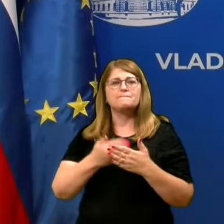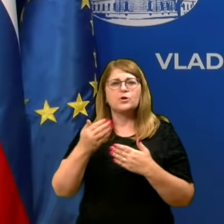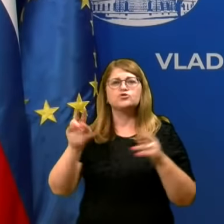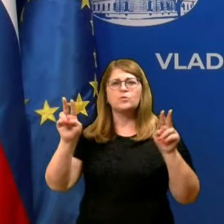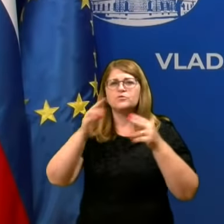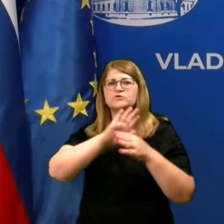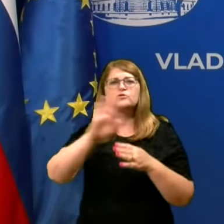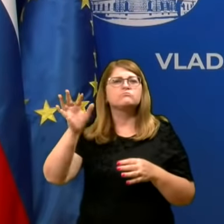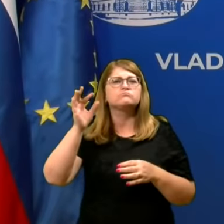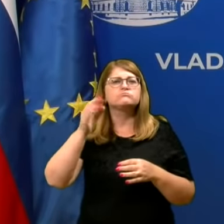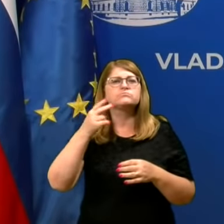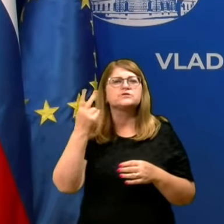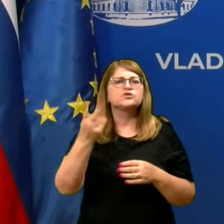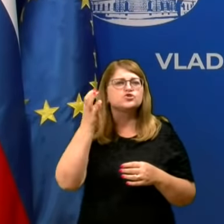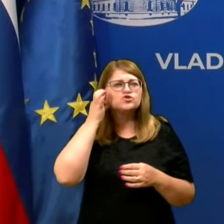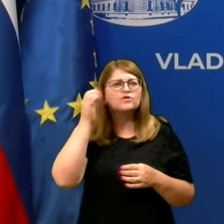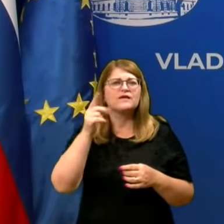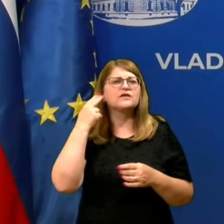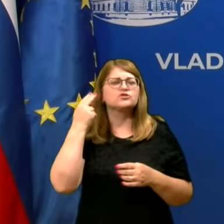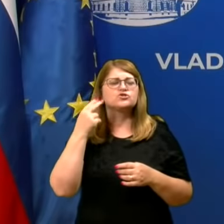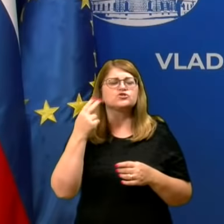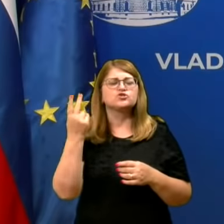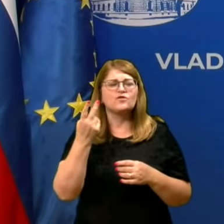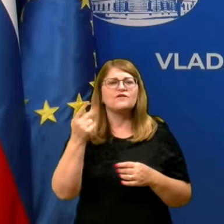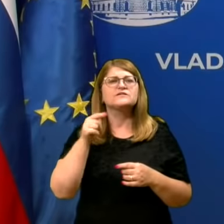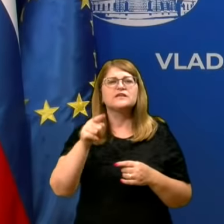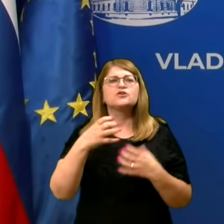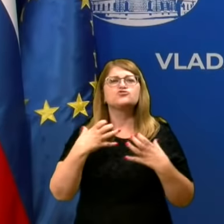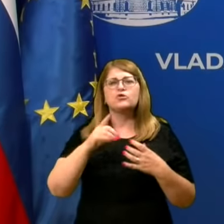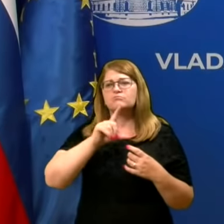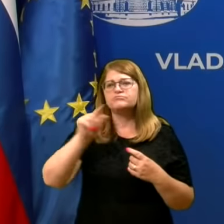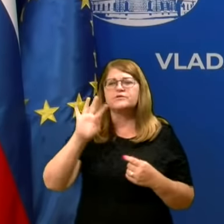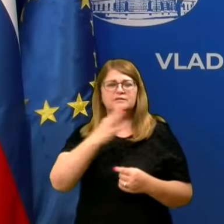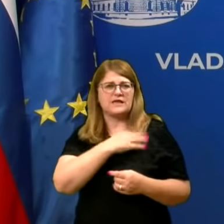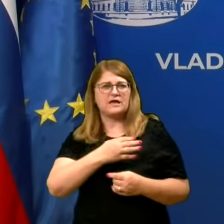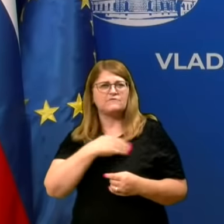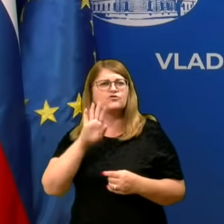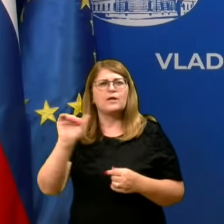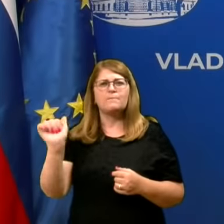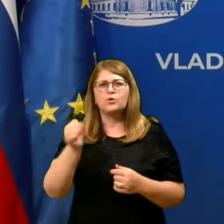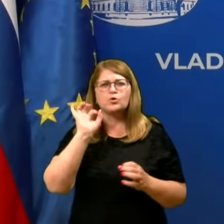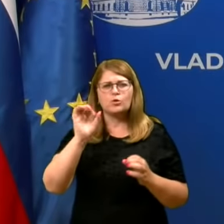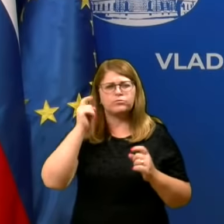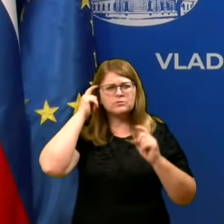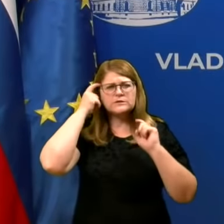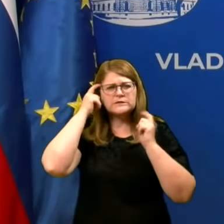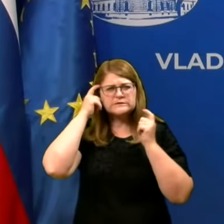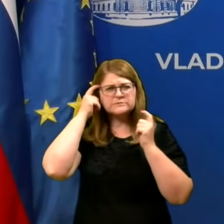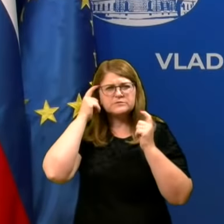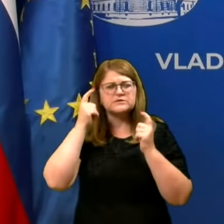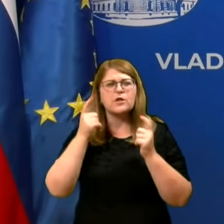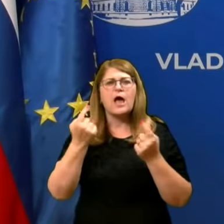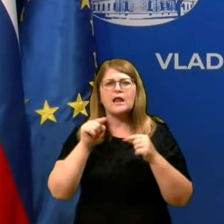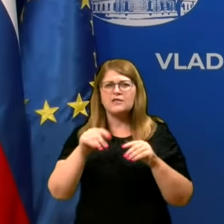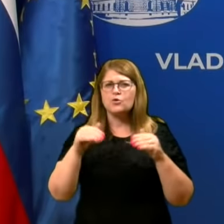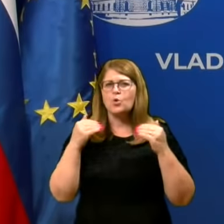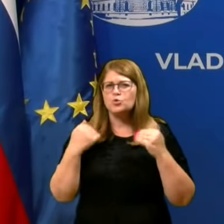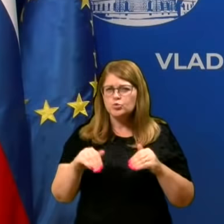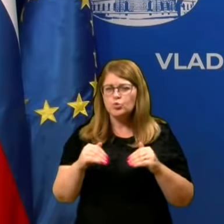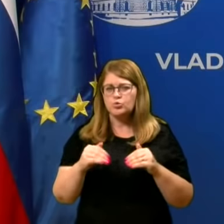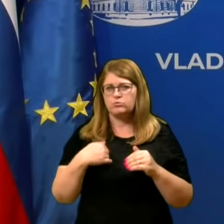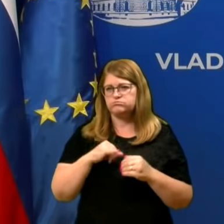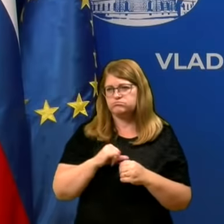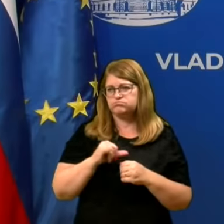slovence in slovenke, ki se nameravajo odpraviti na Hrvaško, naj ponovno dobro. Premisli o nujnosti svojega potovanja,